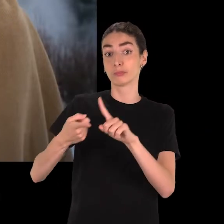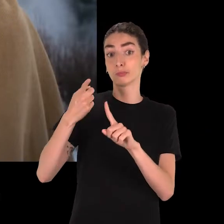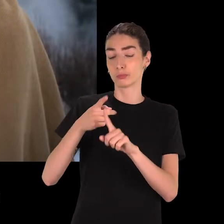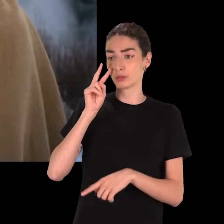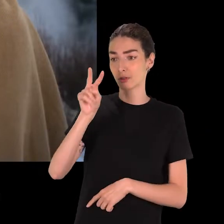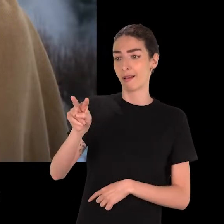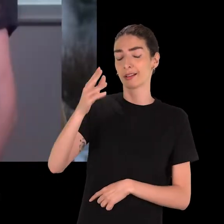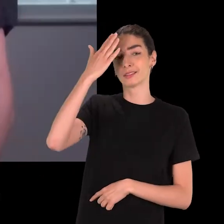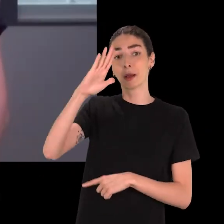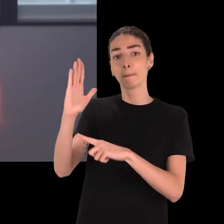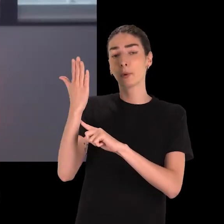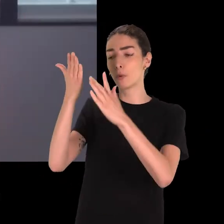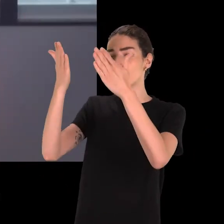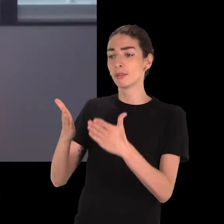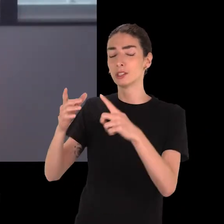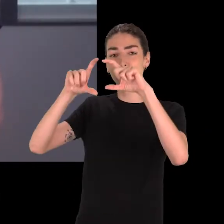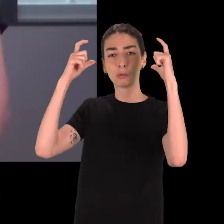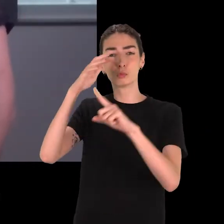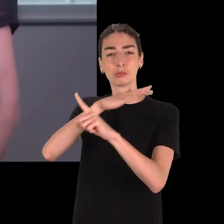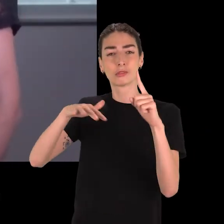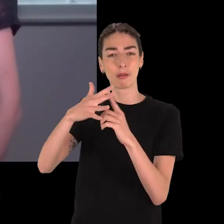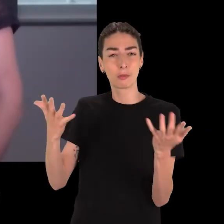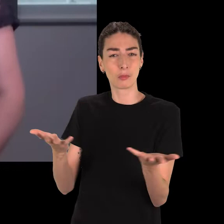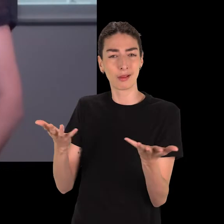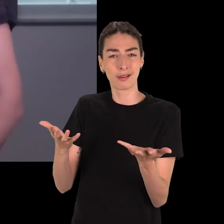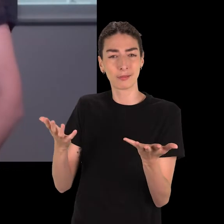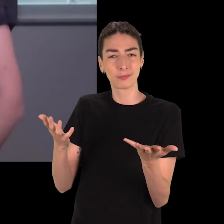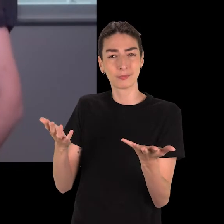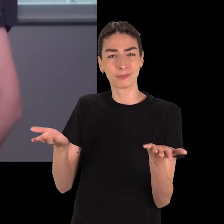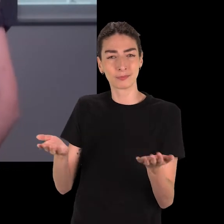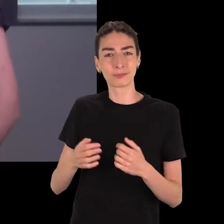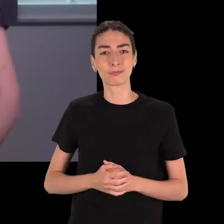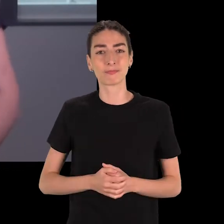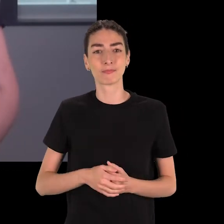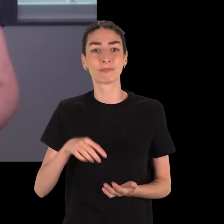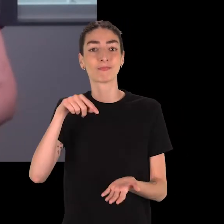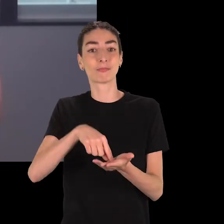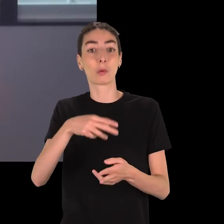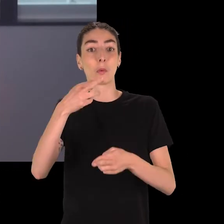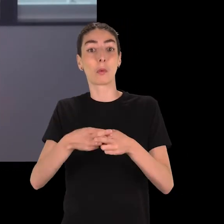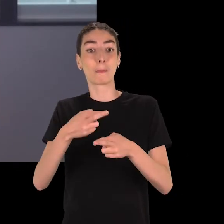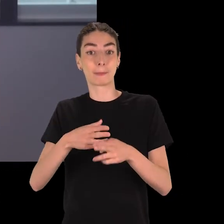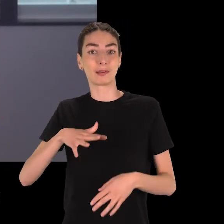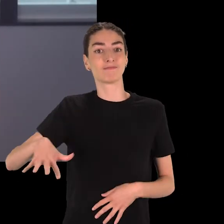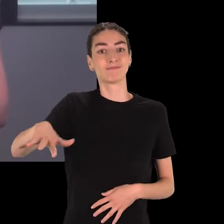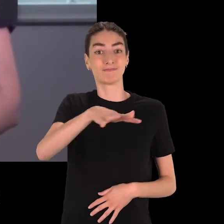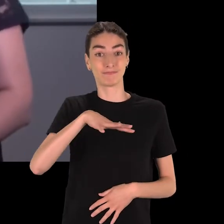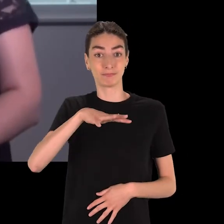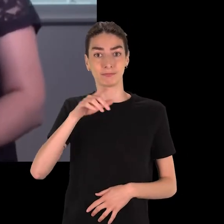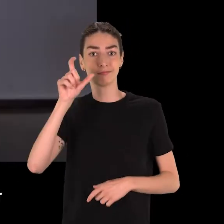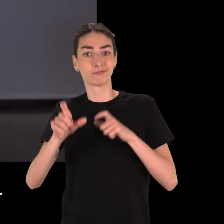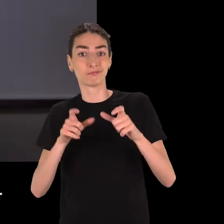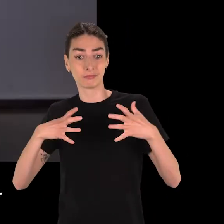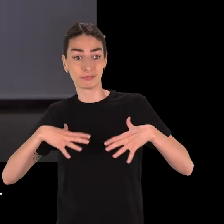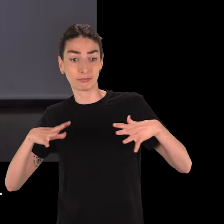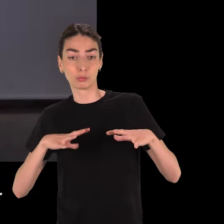porte. Mais le vêtement a aussi une autre fonction qui est tout aussi importante. Il peut permettre de déterminer en un regard le statut social de celui qui le